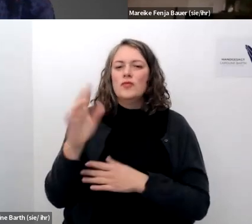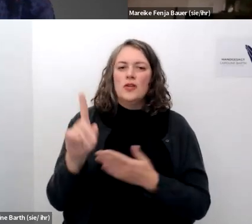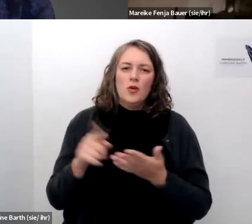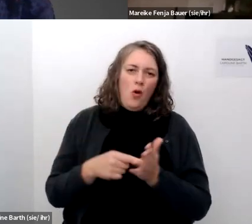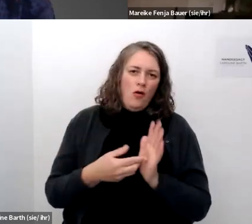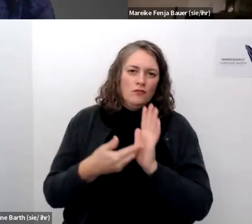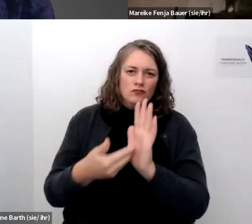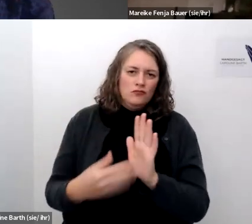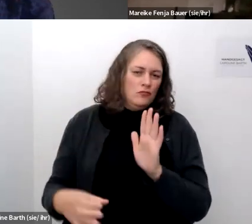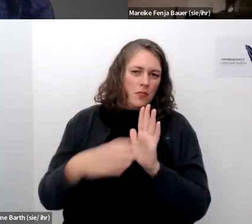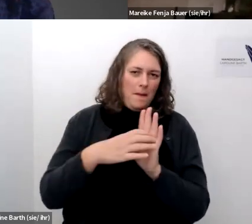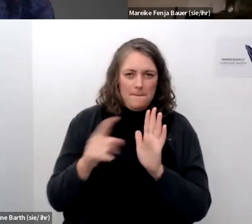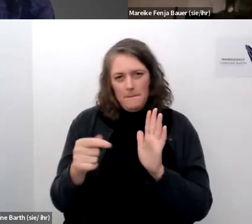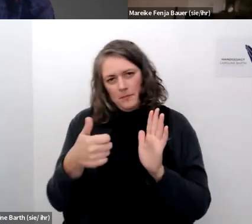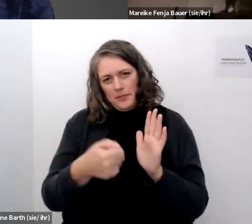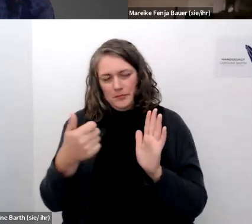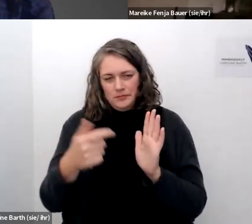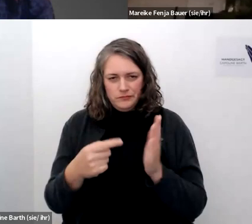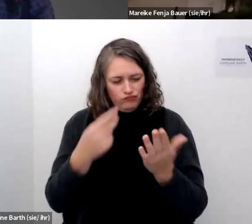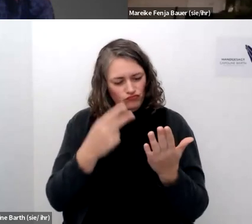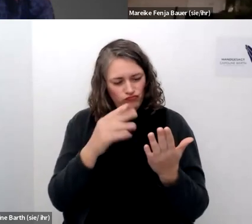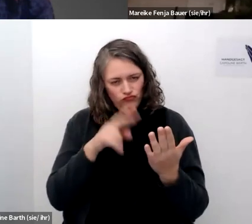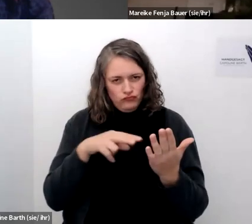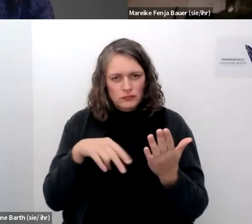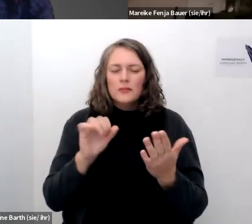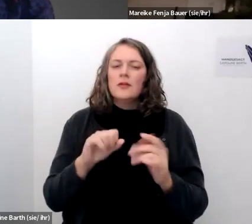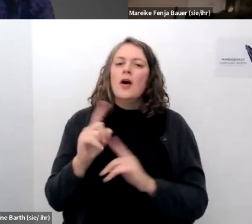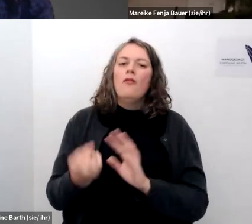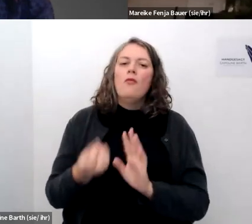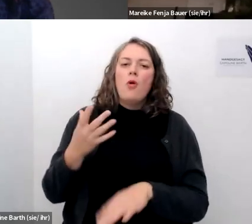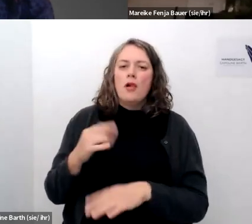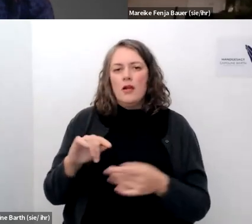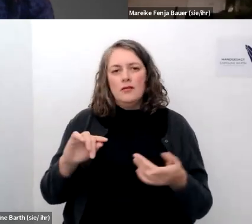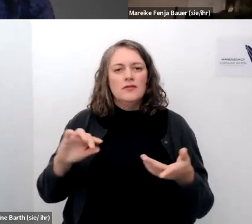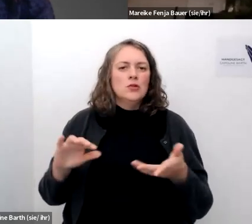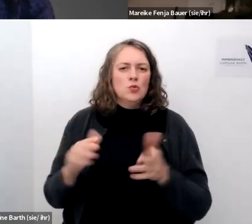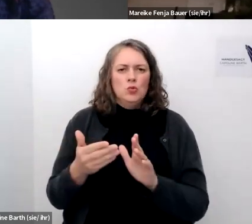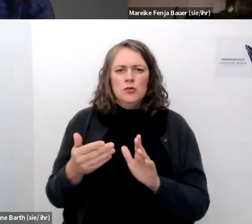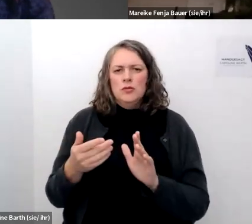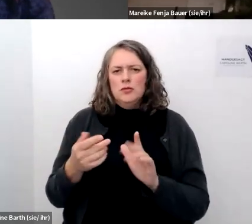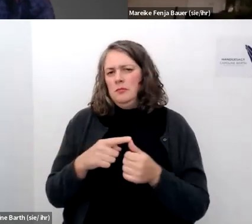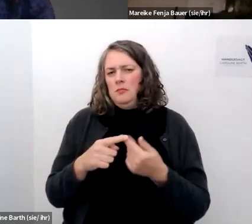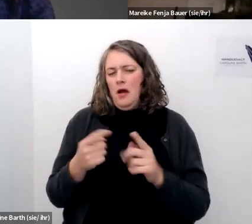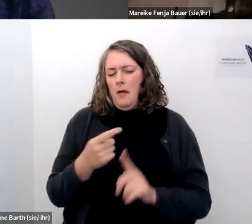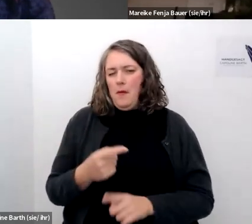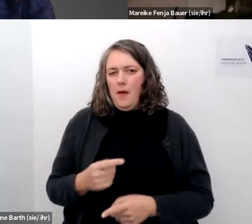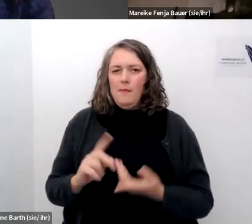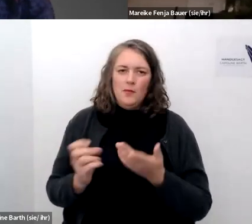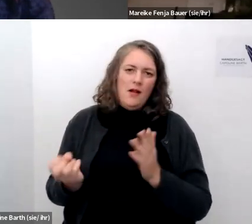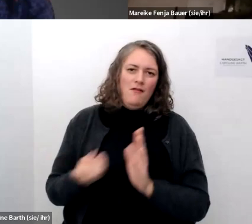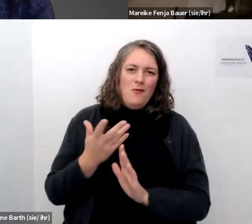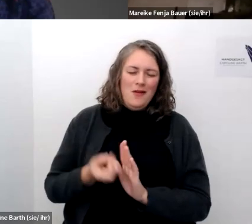ebenso wie die folien die kriegt ihr dann auch noch mal in gekürzter variante von uns